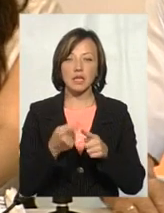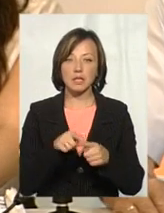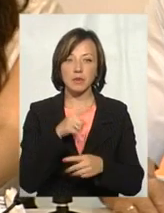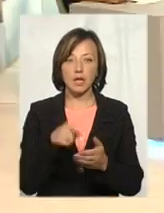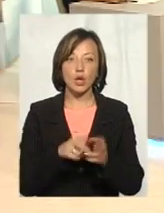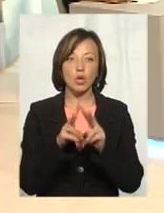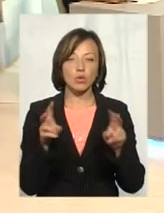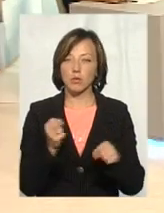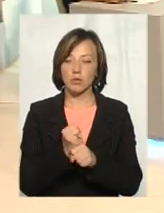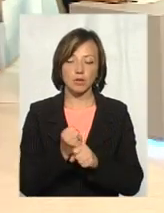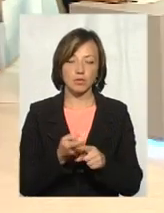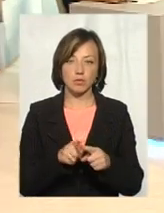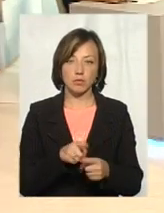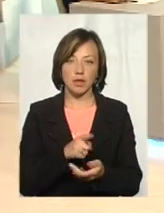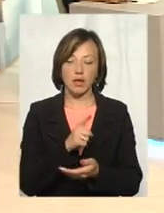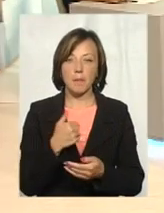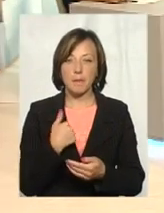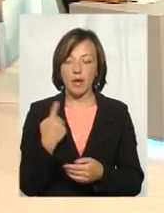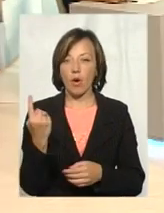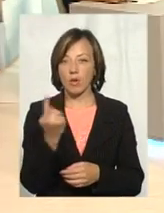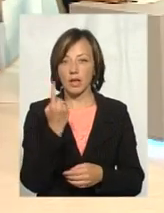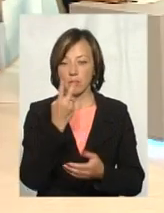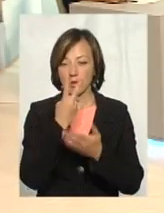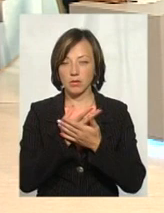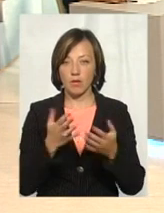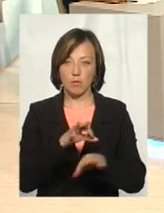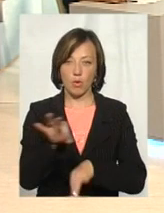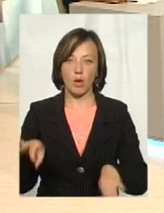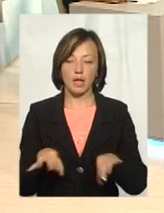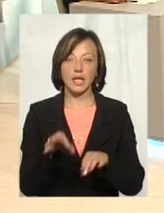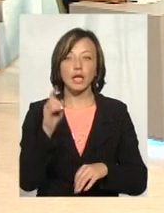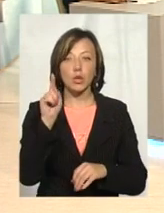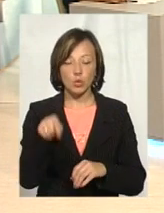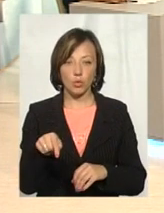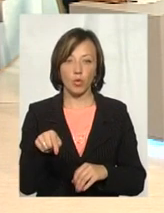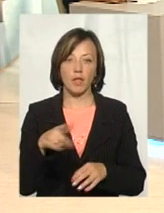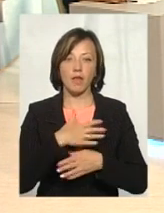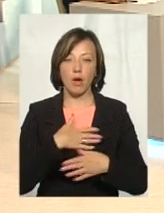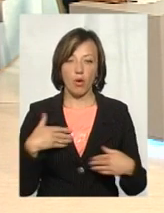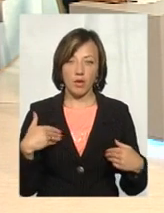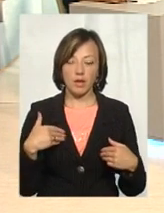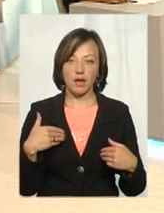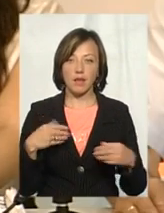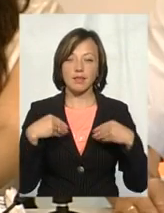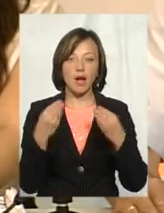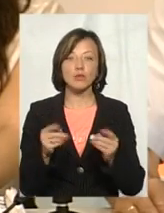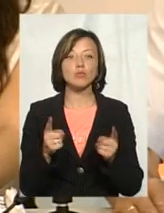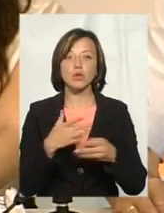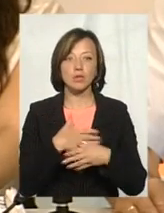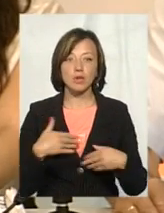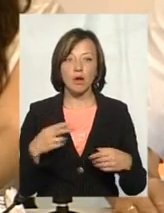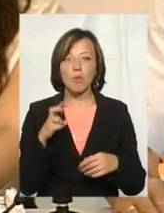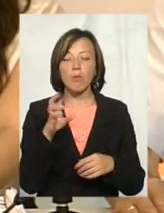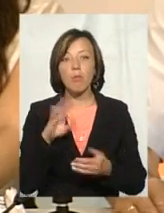що ніхто не працює в цьому питанні. Ми одній презентували відповідний проєкт. І то не хотять дати. А чому не хотять дати? Бо